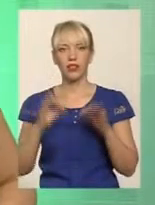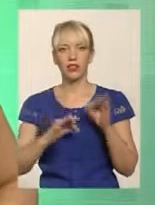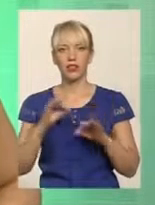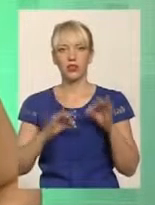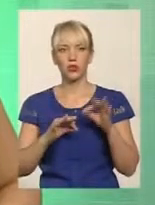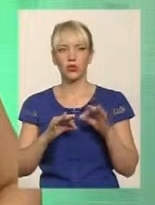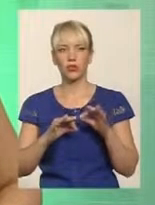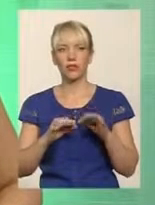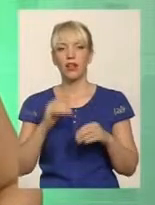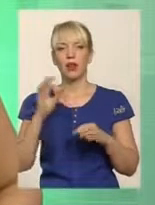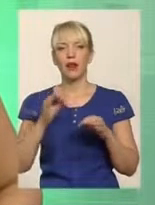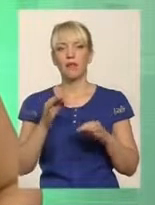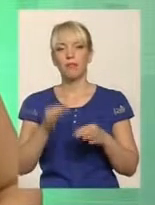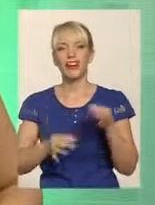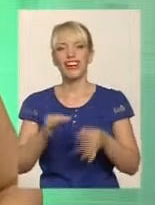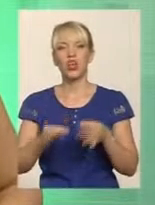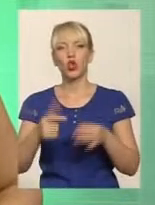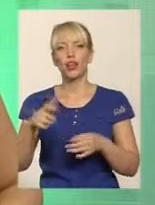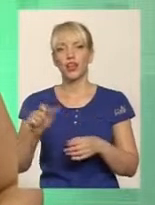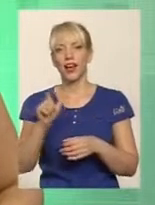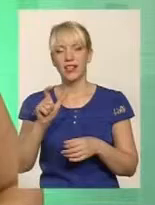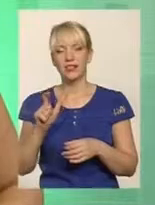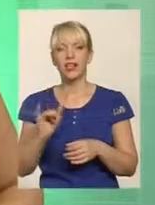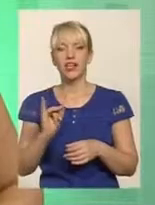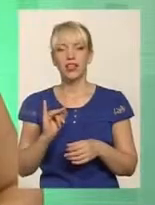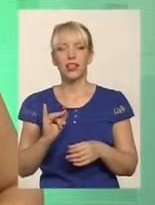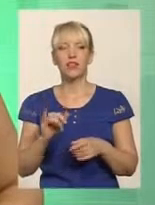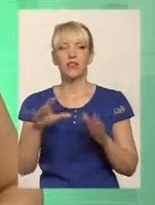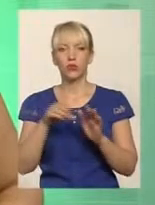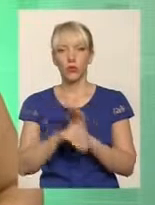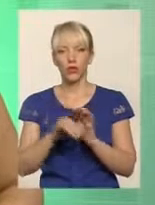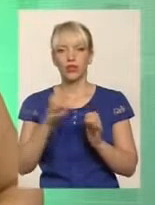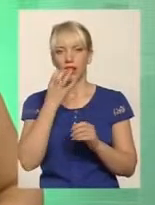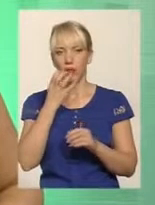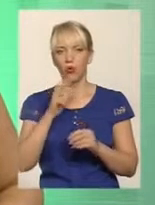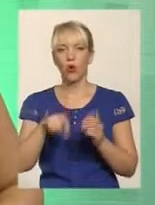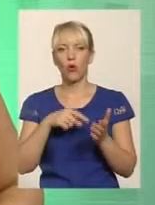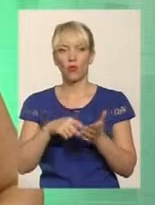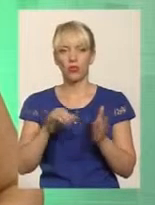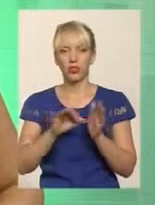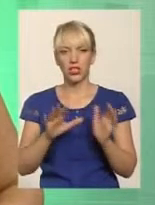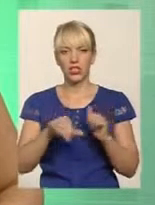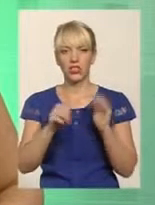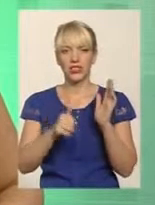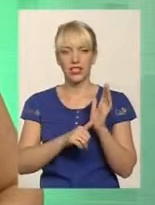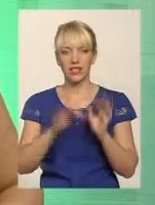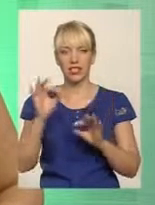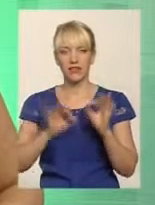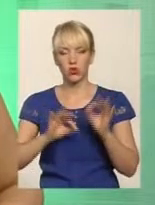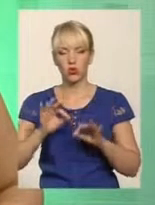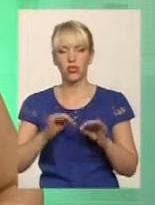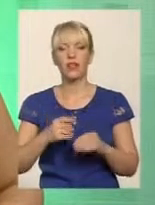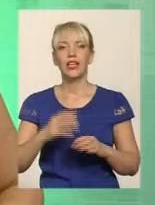природного газу, в тому числі в комунальній теплоенергетики 16% природного газу. Заходи, які